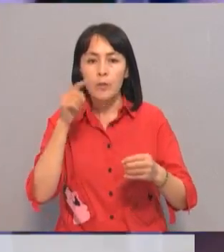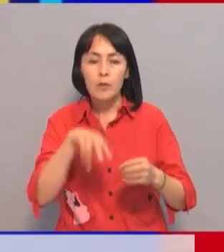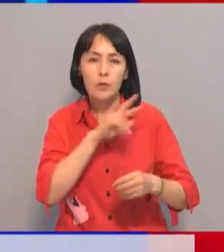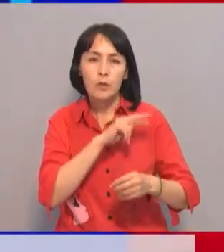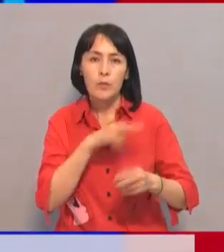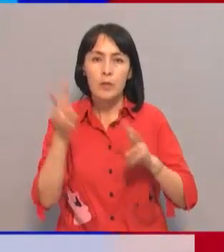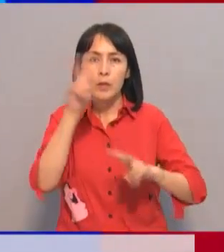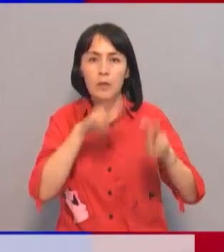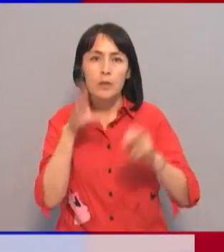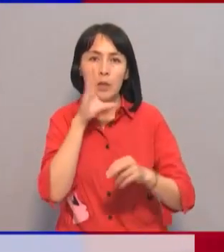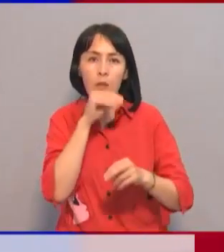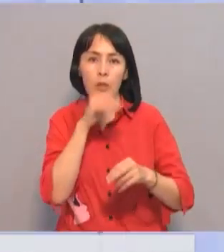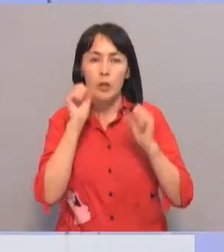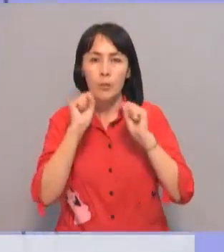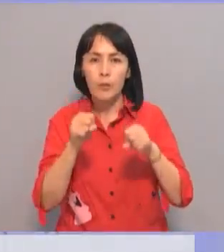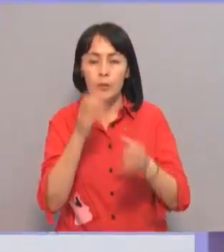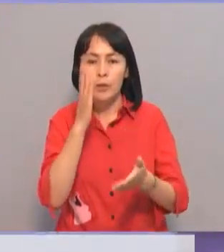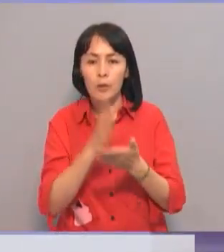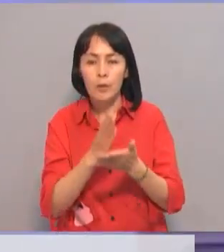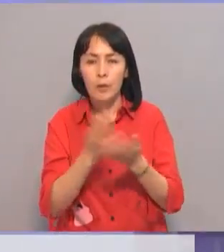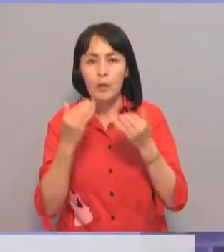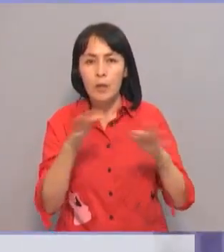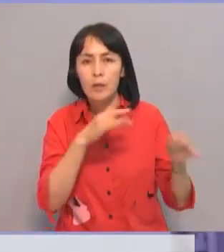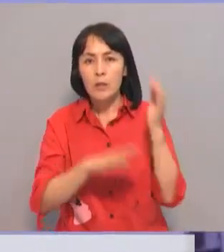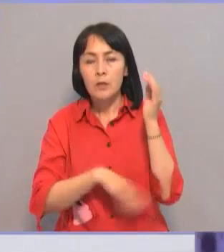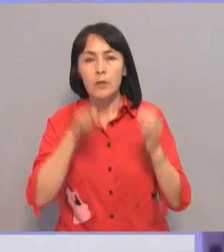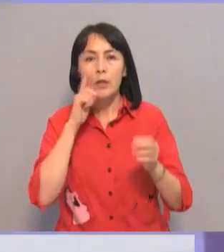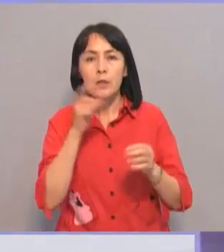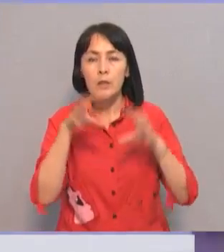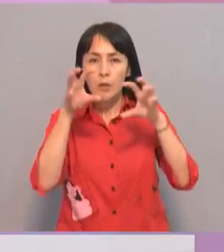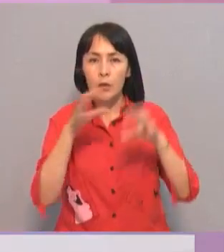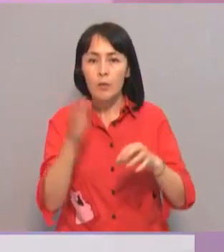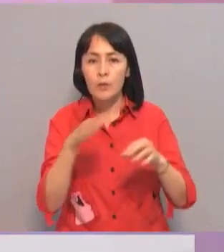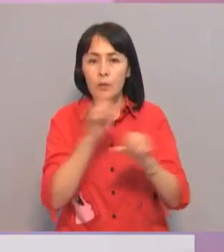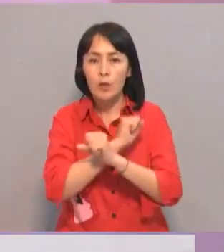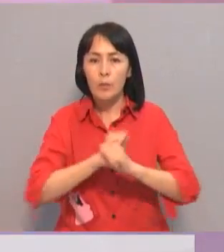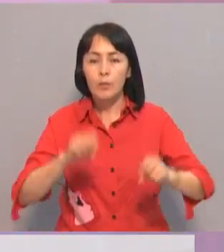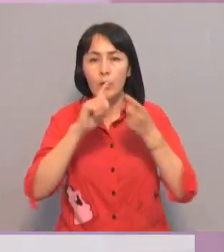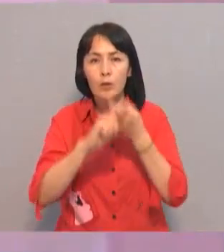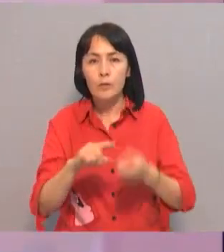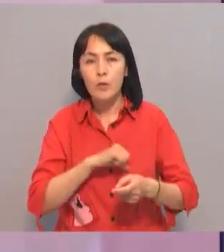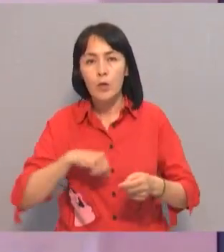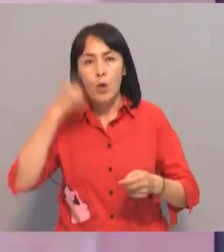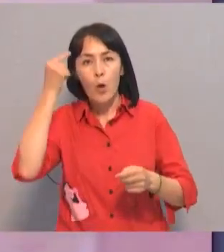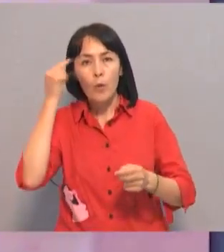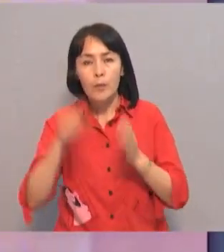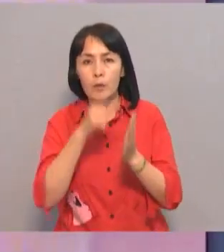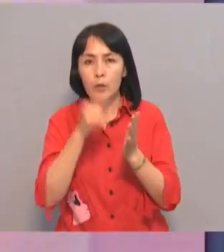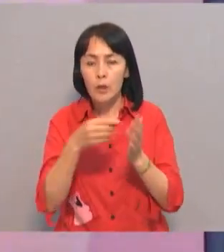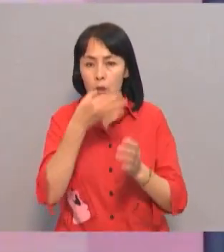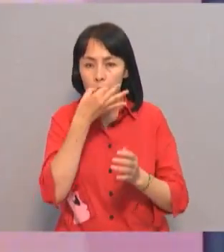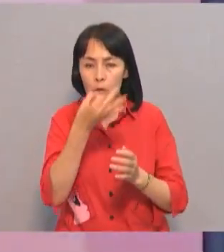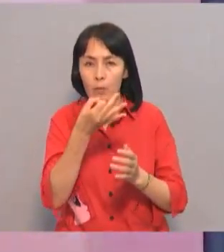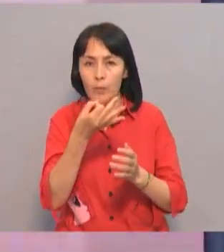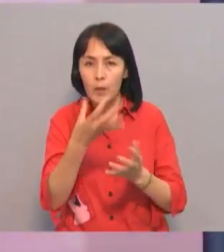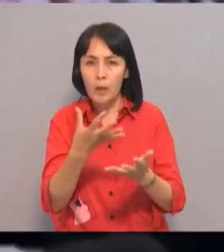қызметті кіздестіру иттерінің өмкіндіктері көрсетілді. Шара соңында жастары құқық бізушылықтың алдын алуға байланысты өздерінің ой пікірлерін жеткізіп